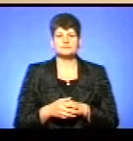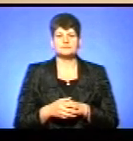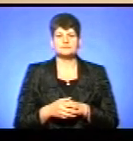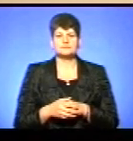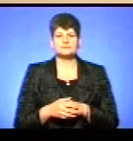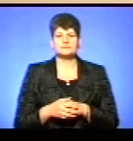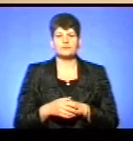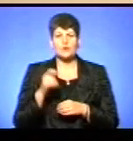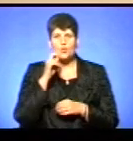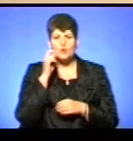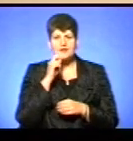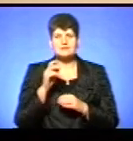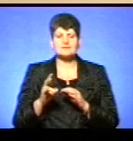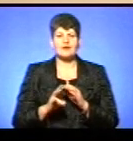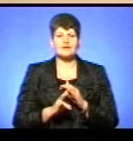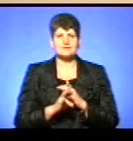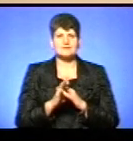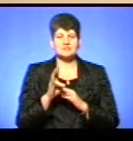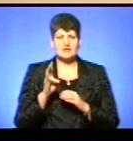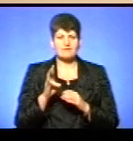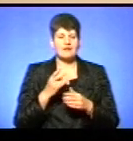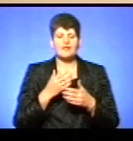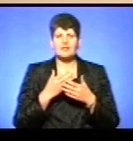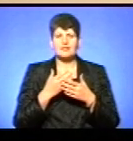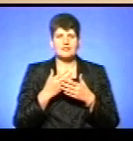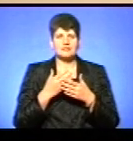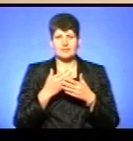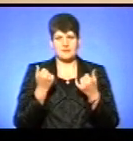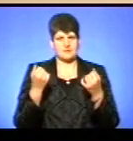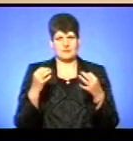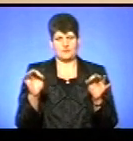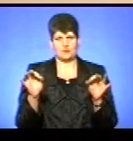Українська церква не мала автокефарії.